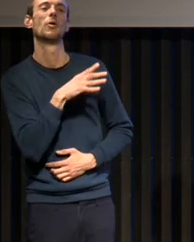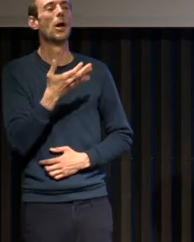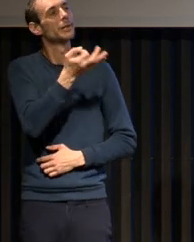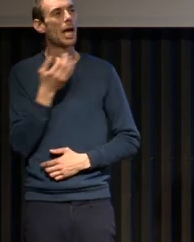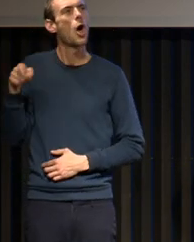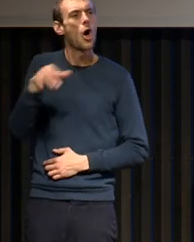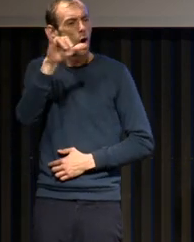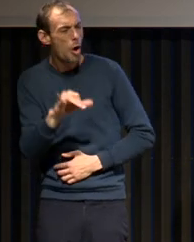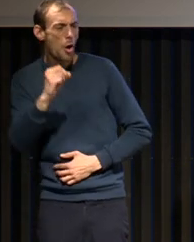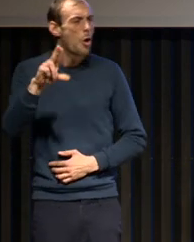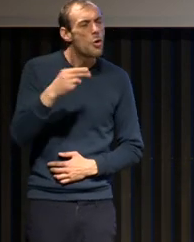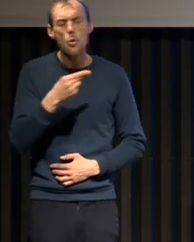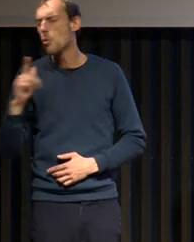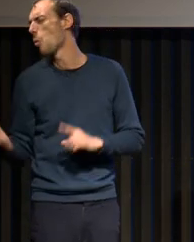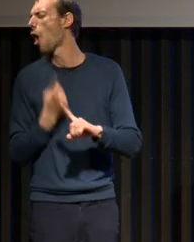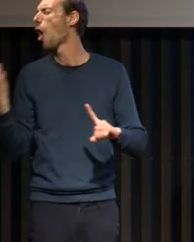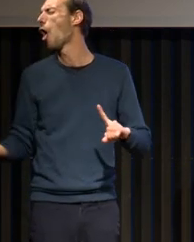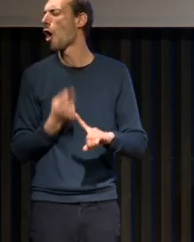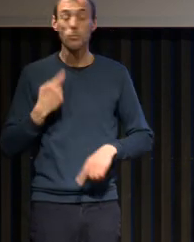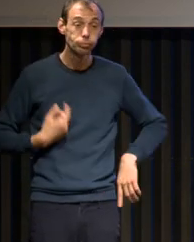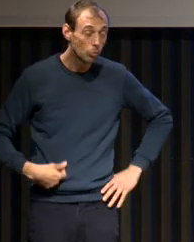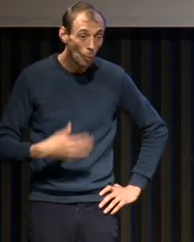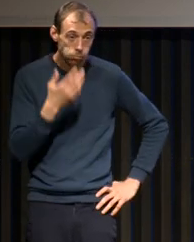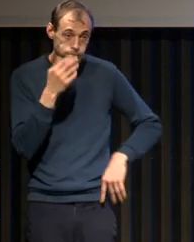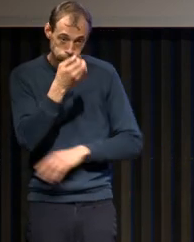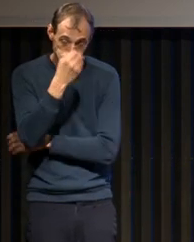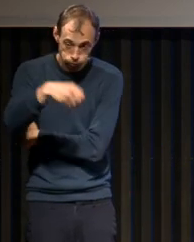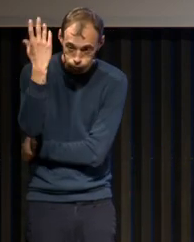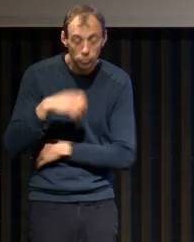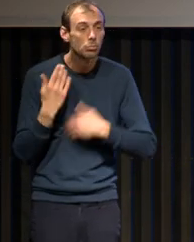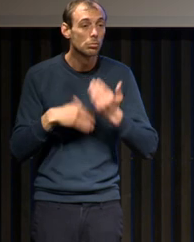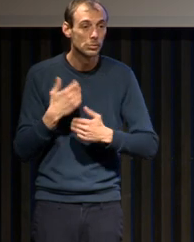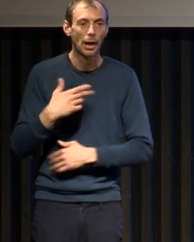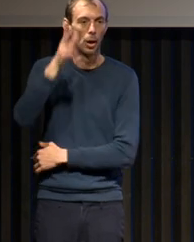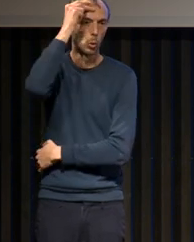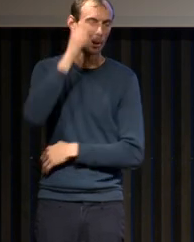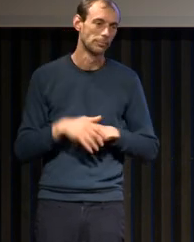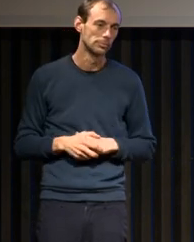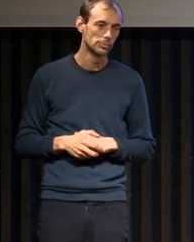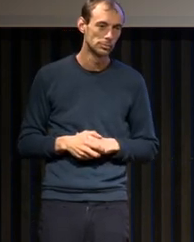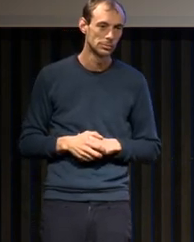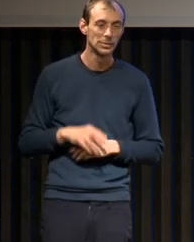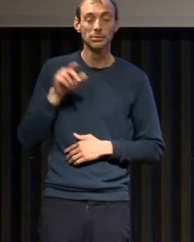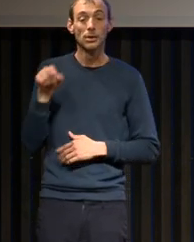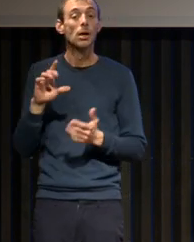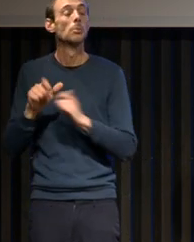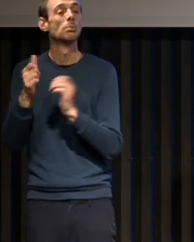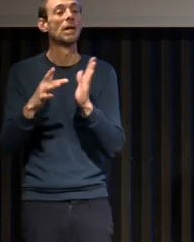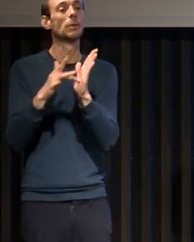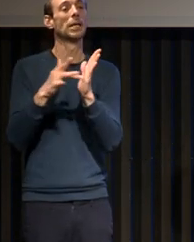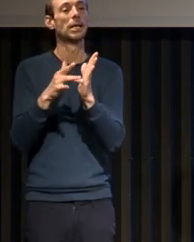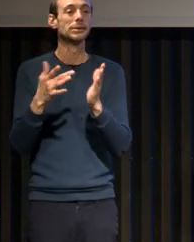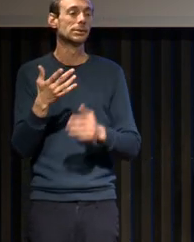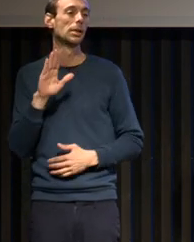t'es Terry Young. Et en fait, là, j'ai compris pourquoi. Parce qu'en fait, il publie dans le New England Journal of Medicine, le troisième journal le plus important après Science,